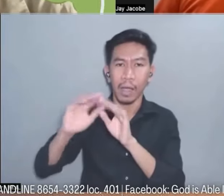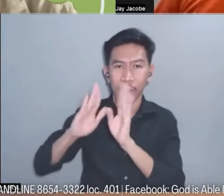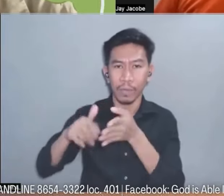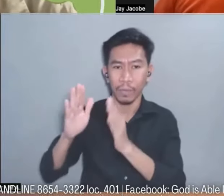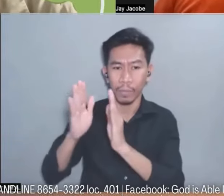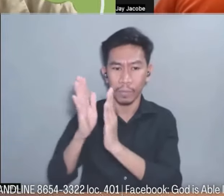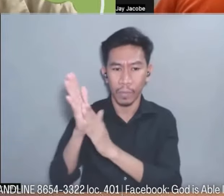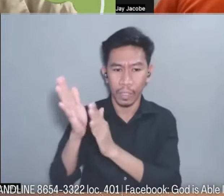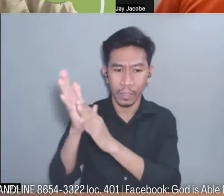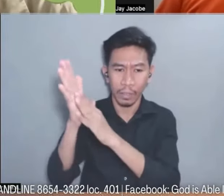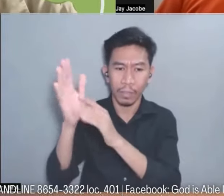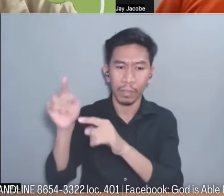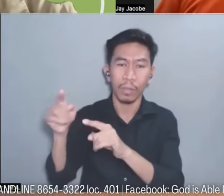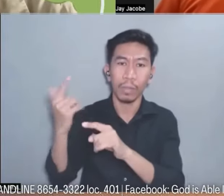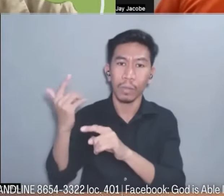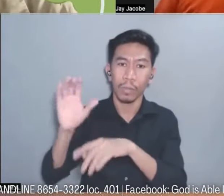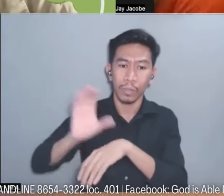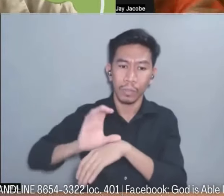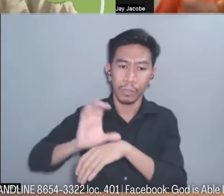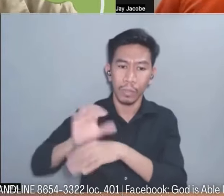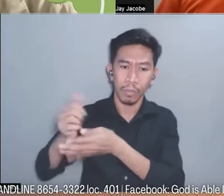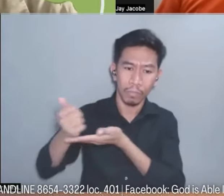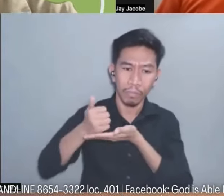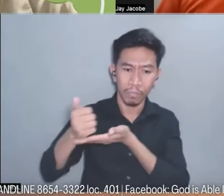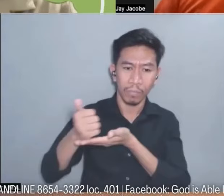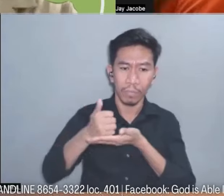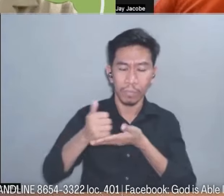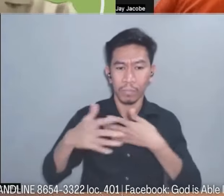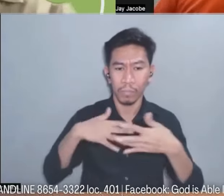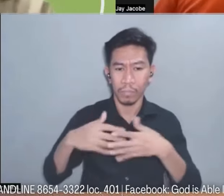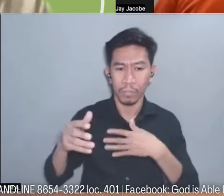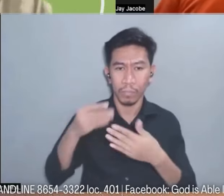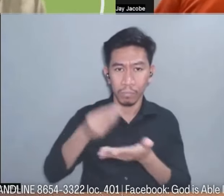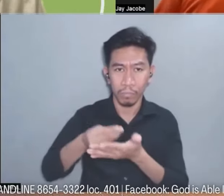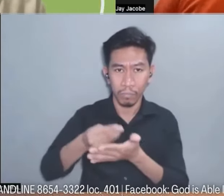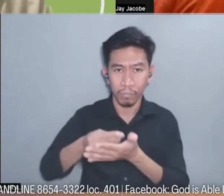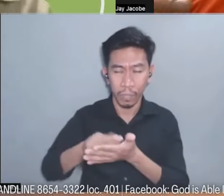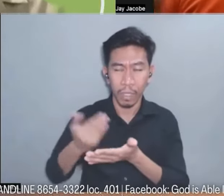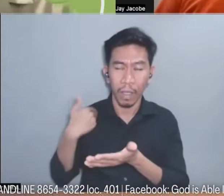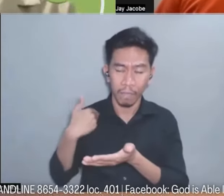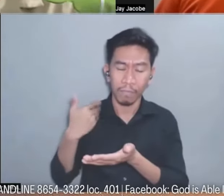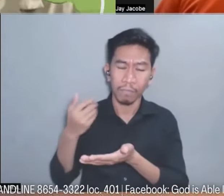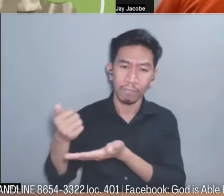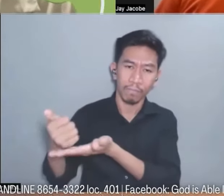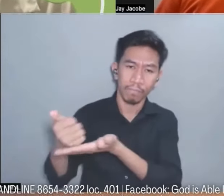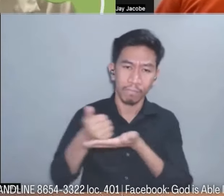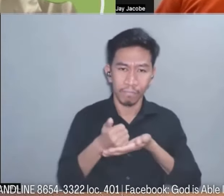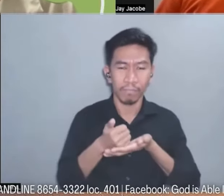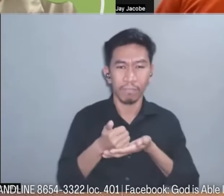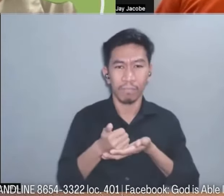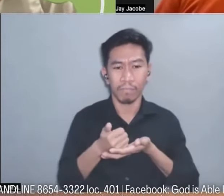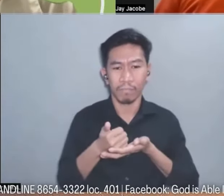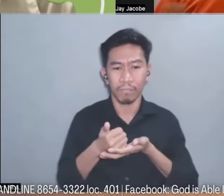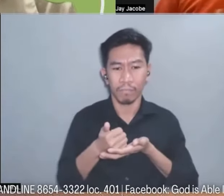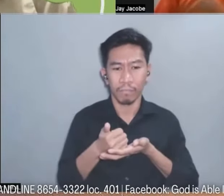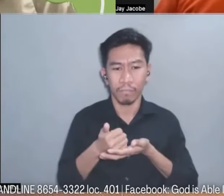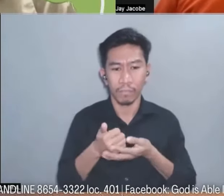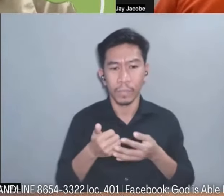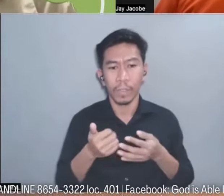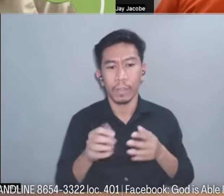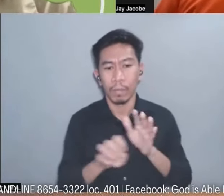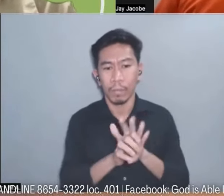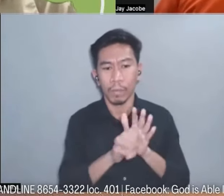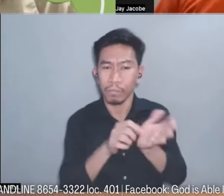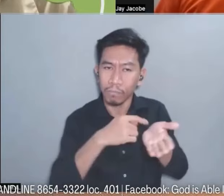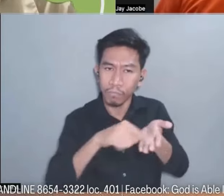at sila po mag-supply ng miski maliit na halaga ay nakaka-survive po kami pero yung mga bayarin po